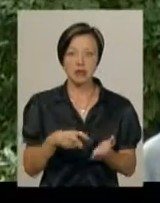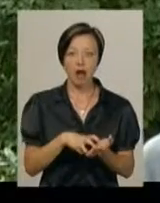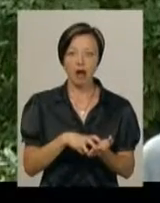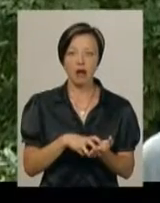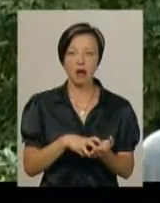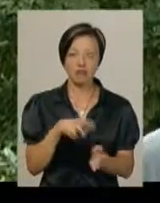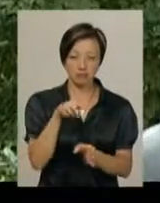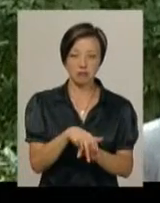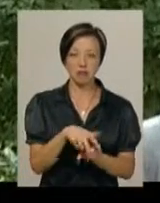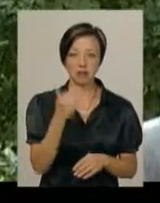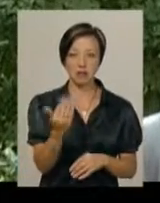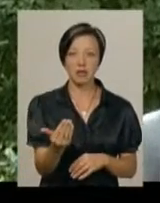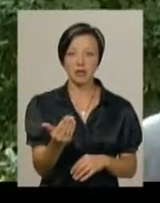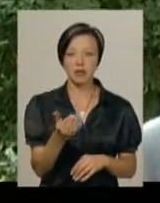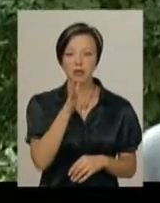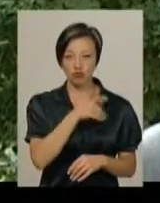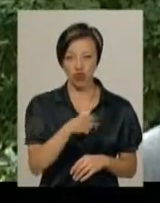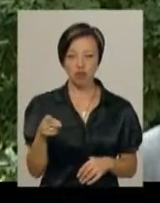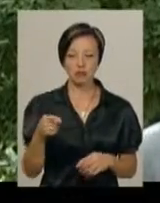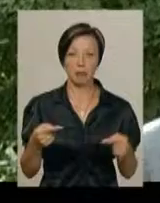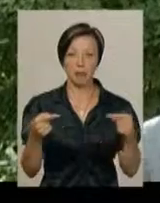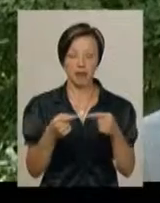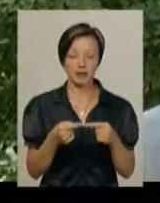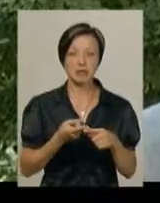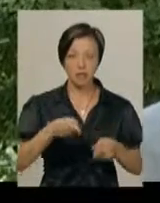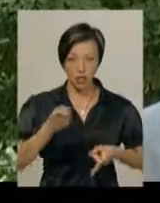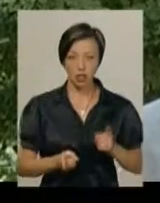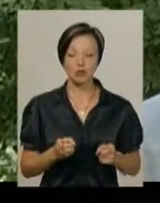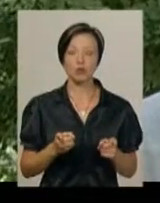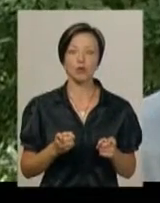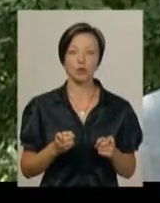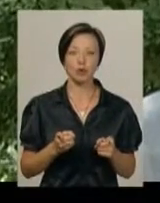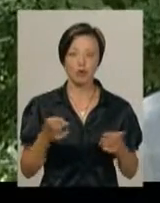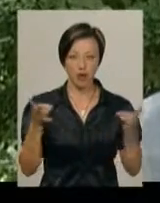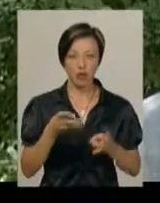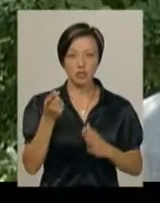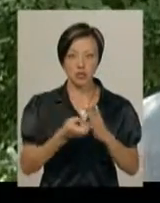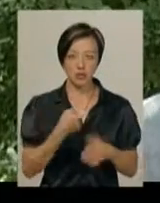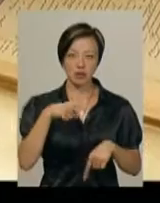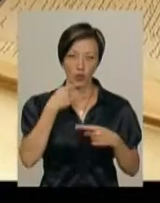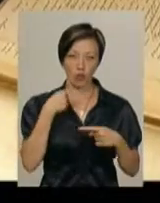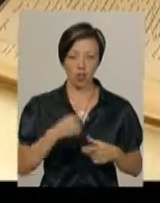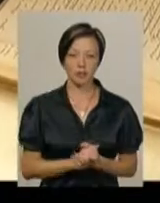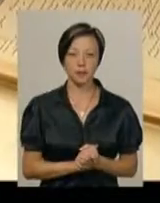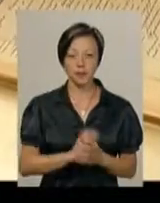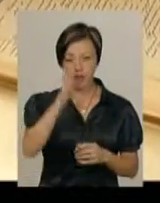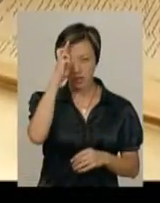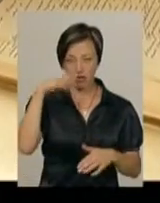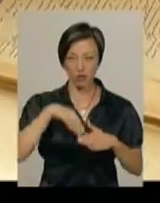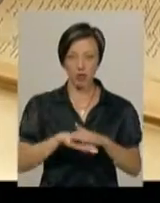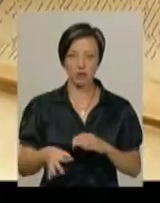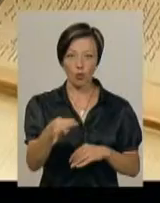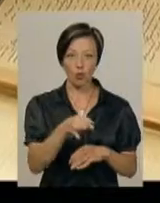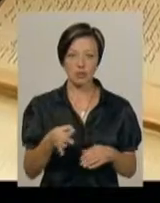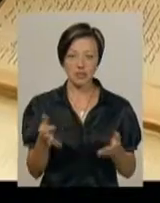давлів над ними певний час. Тому, дійсно, про це варто дізнаватися і про це говорити. У Державному архіві